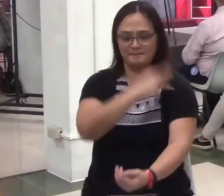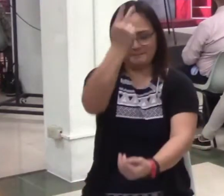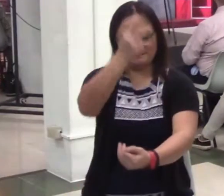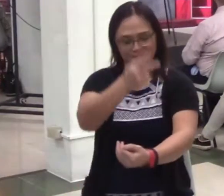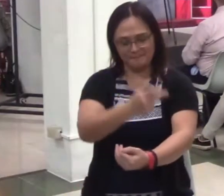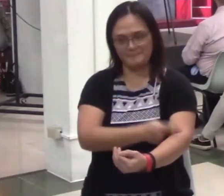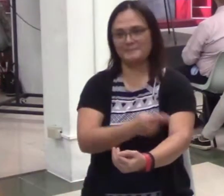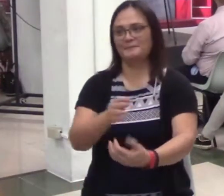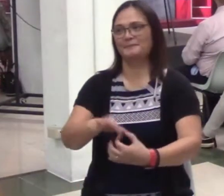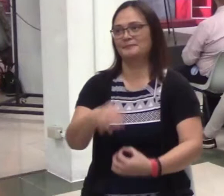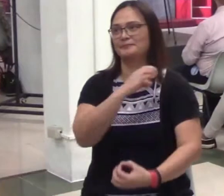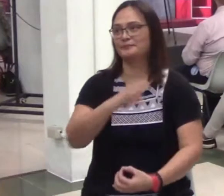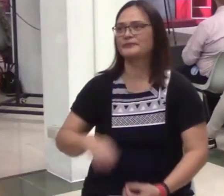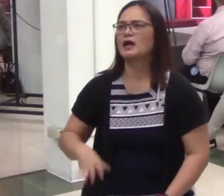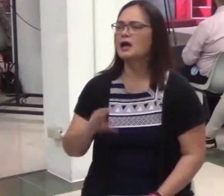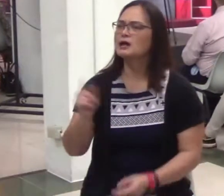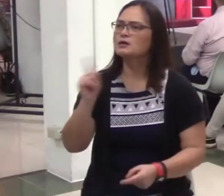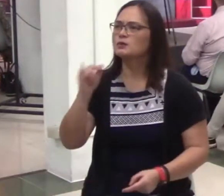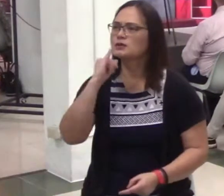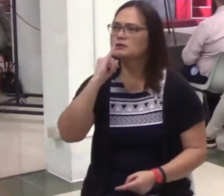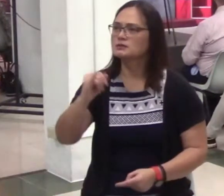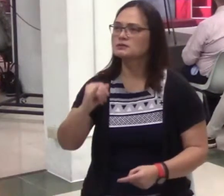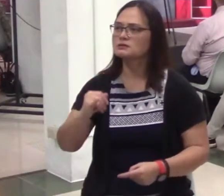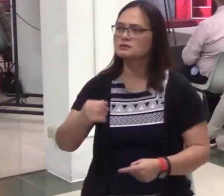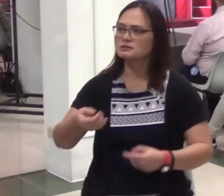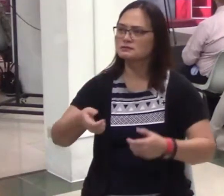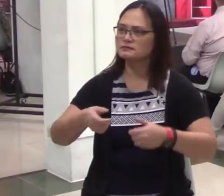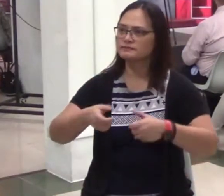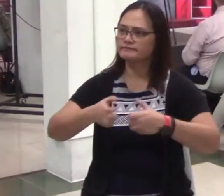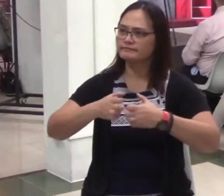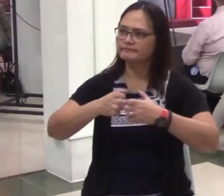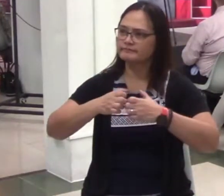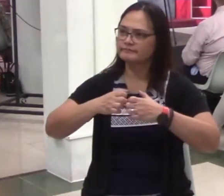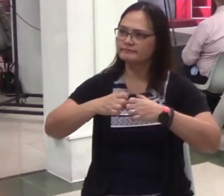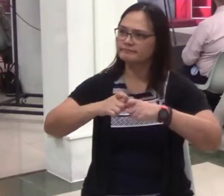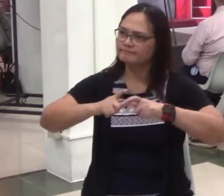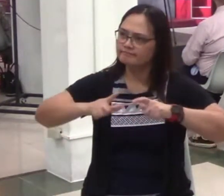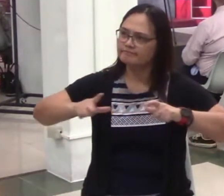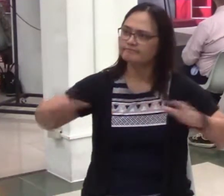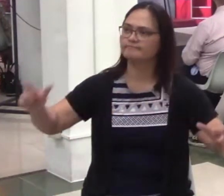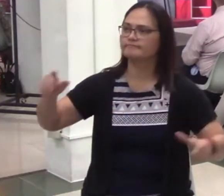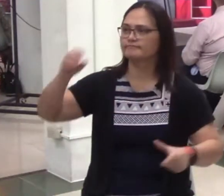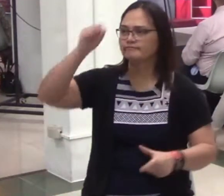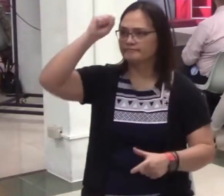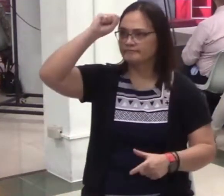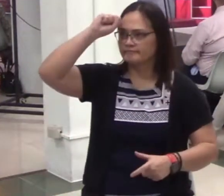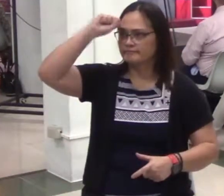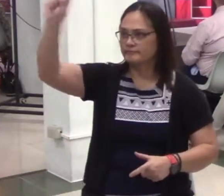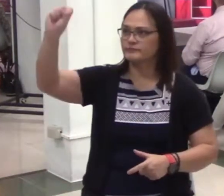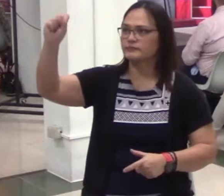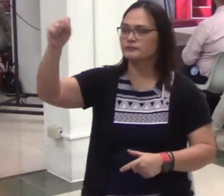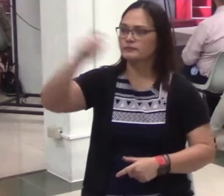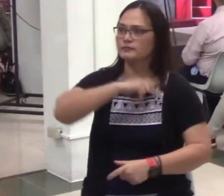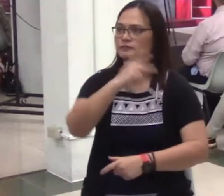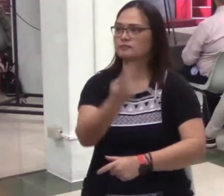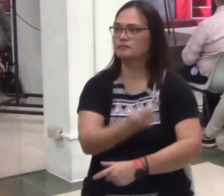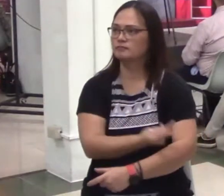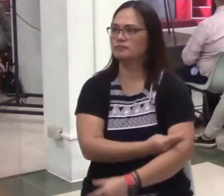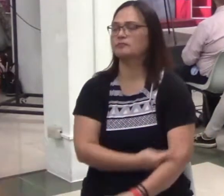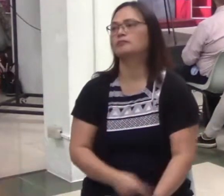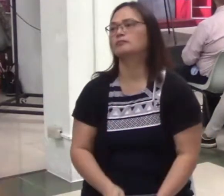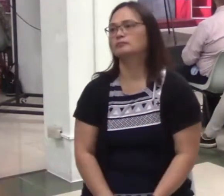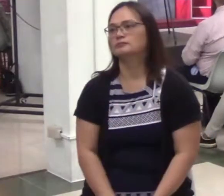power to us who believe according to the working of His mighty